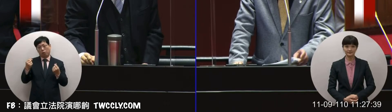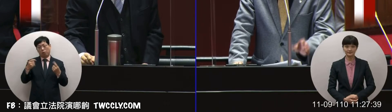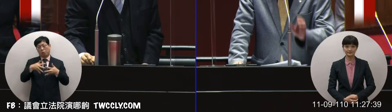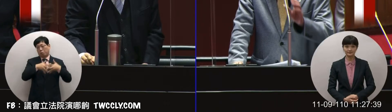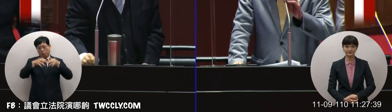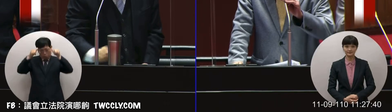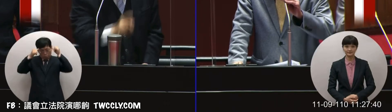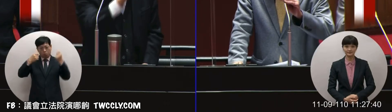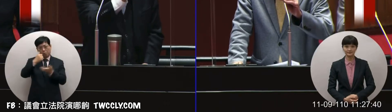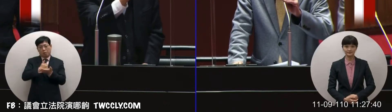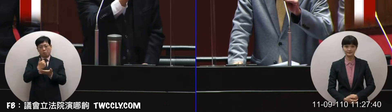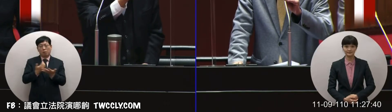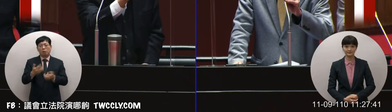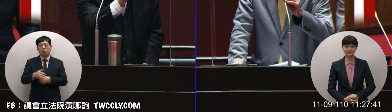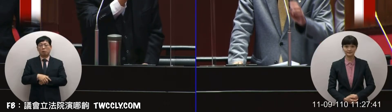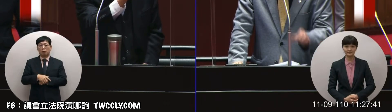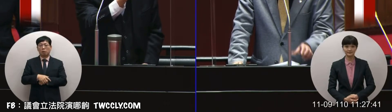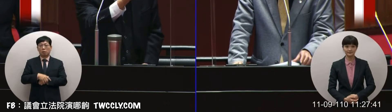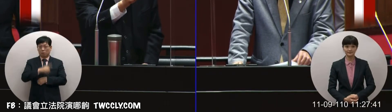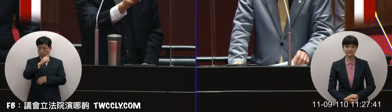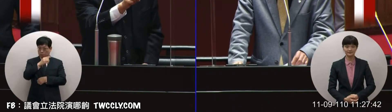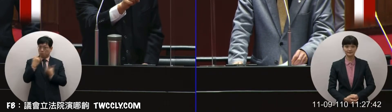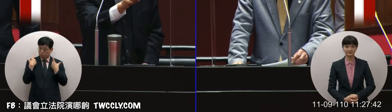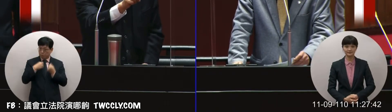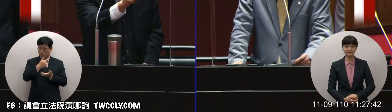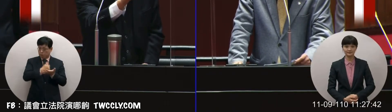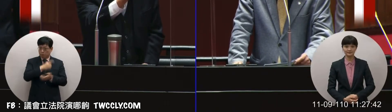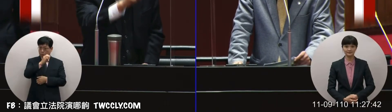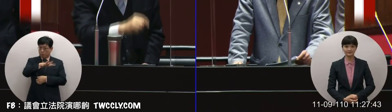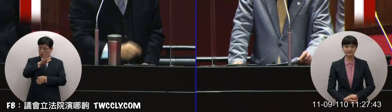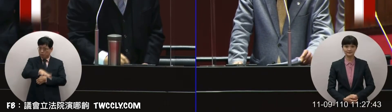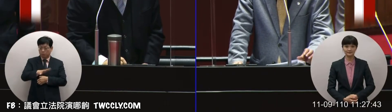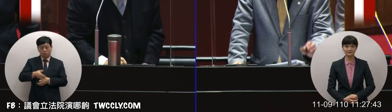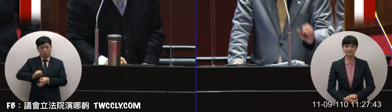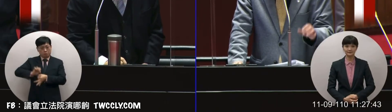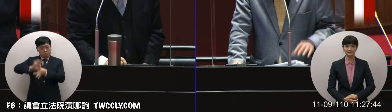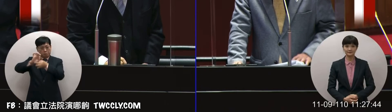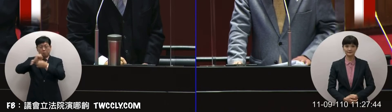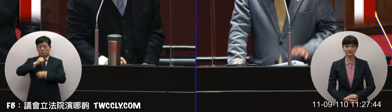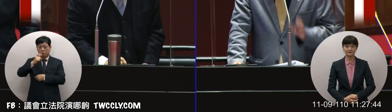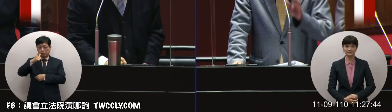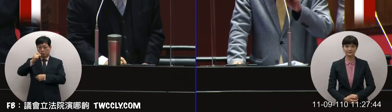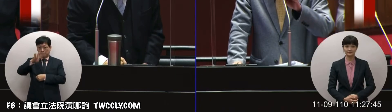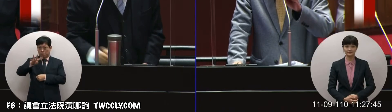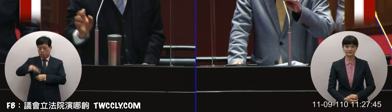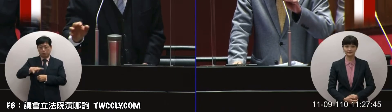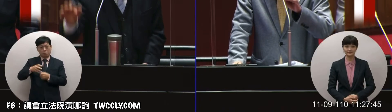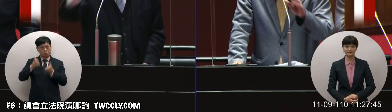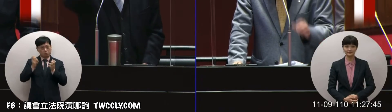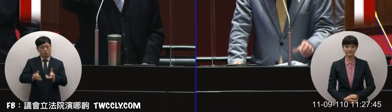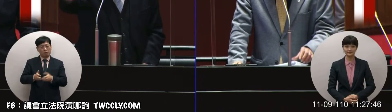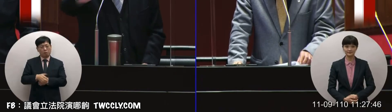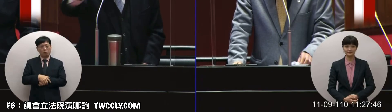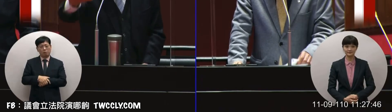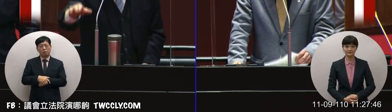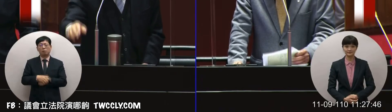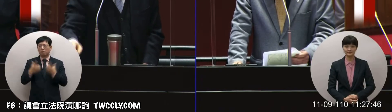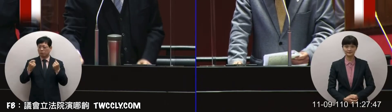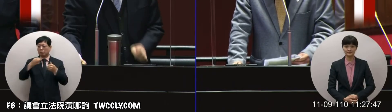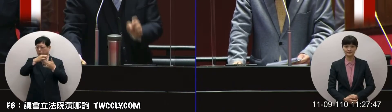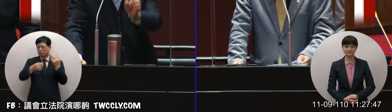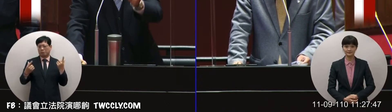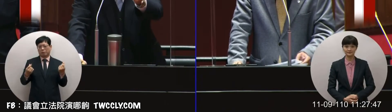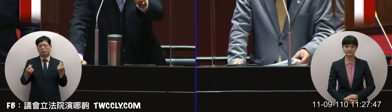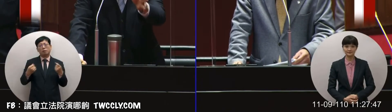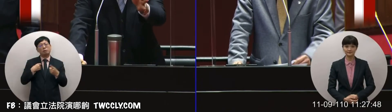美國牛排對一萬八千斗現在六萬四千斗這樣所以齁同一個標